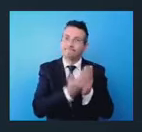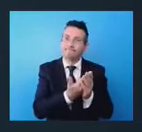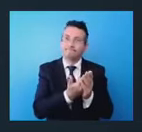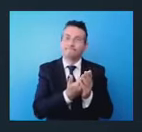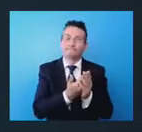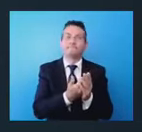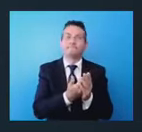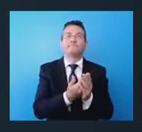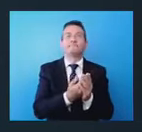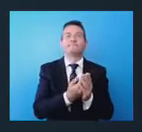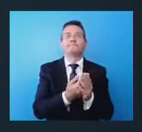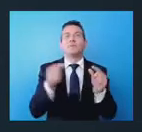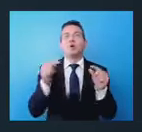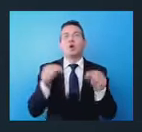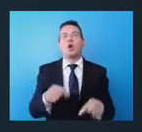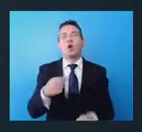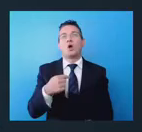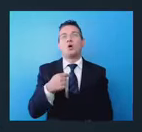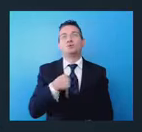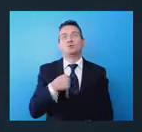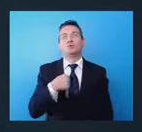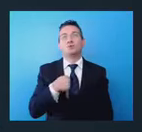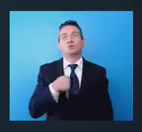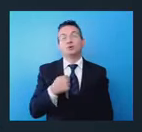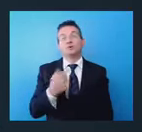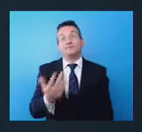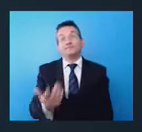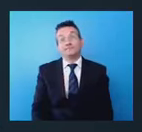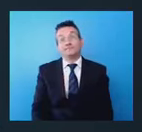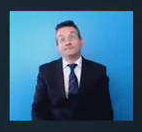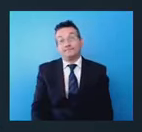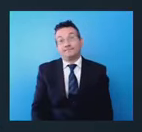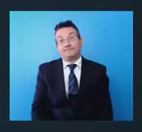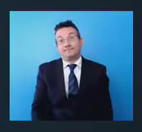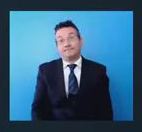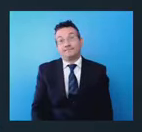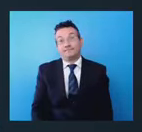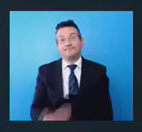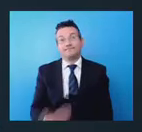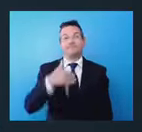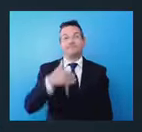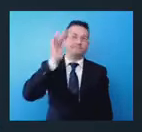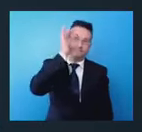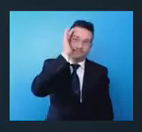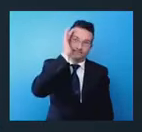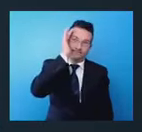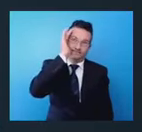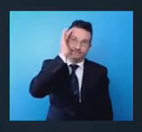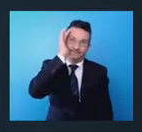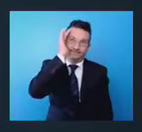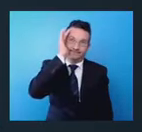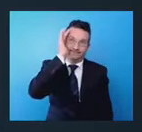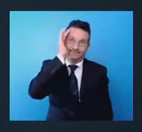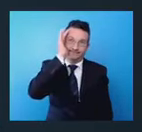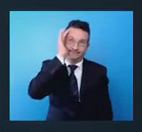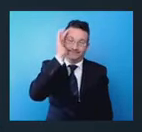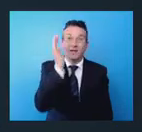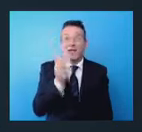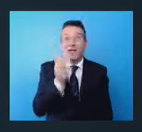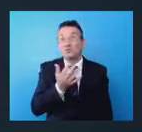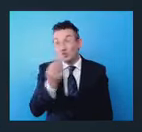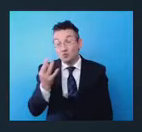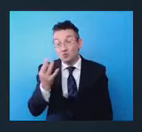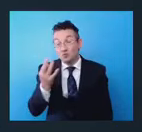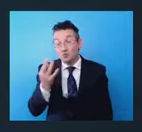insomma, intanto ho ascoltato come è giusto che la politica ascolti persone che